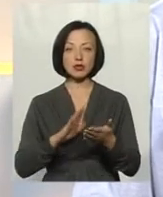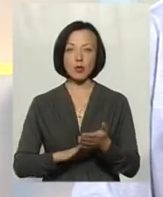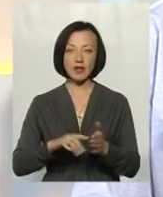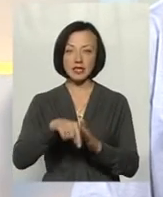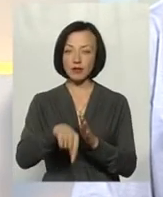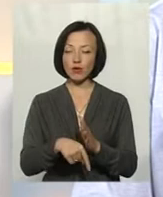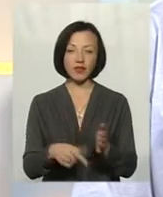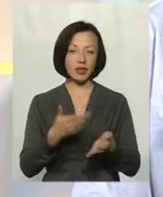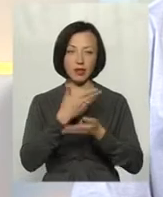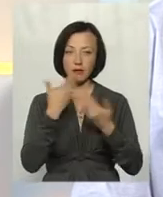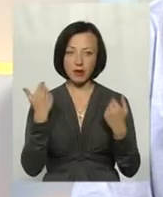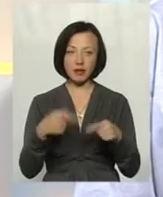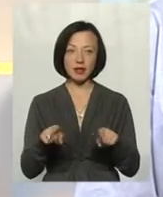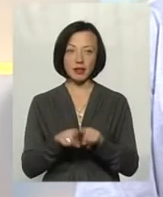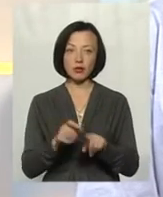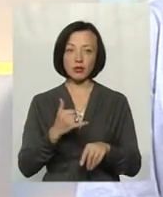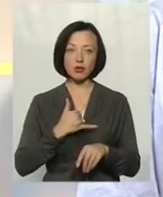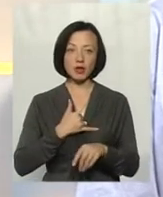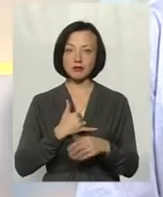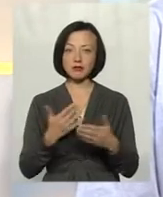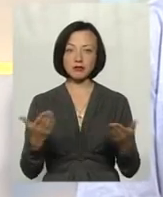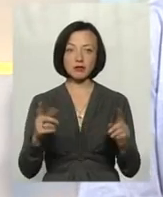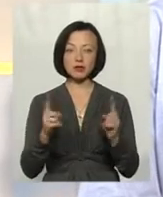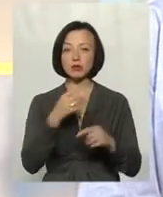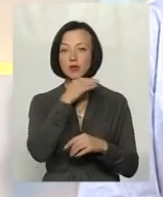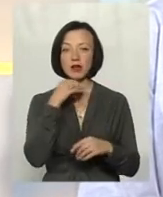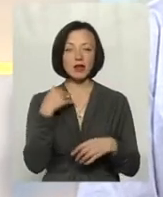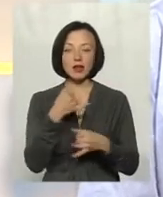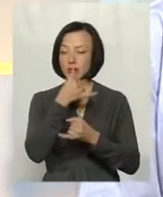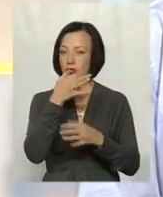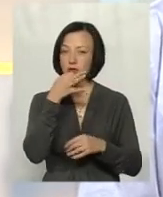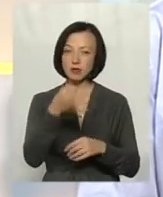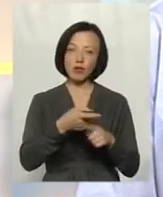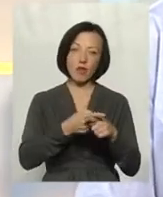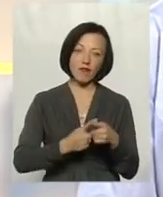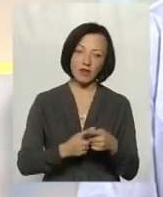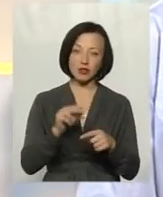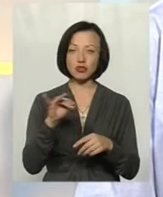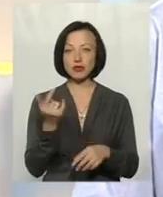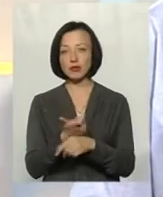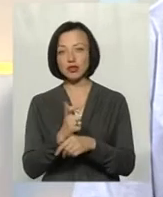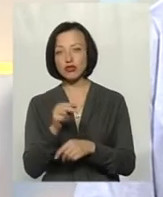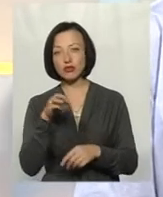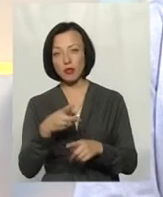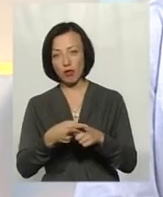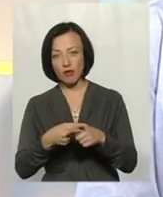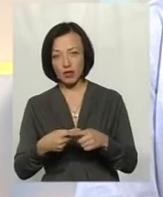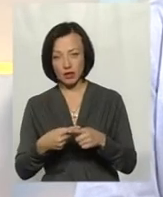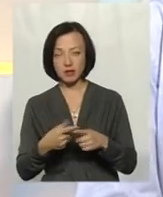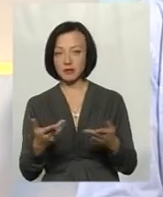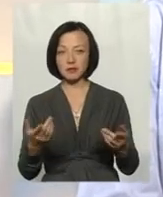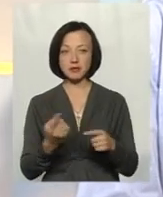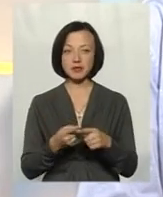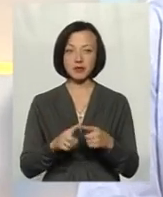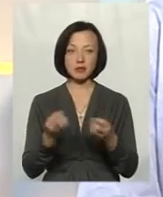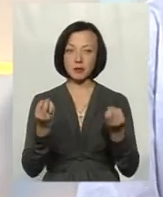свердловин їх немає. Таких свердловин у нас просто дуже багато. Я не можу скільки сказати, чи це половина, чи це більше, ніж половина таких свердловин. Це